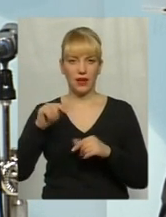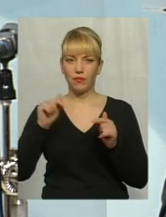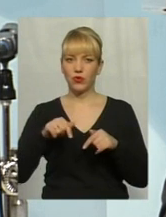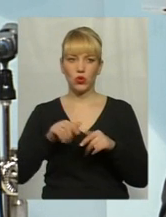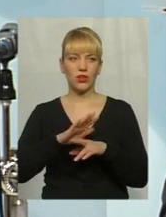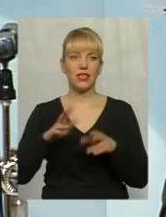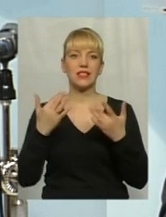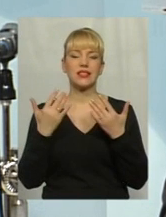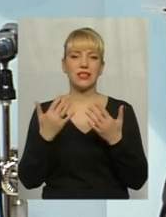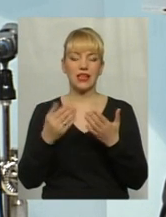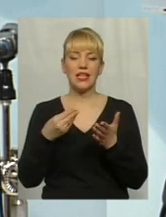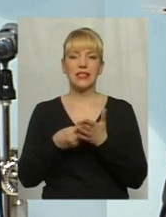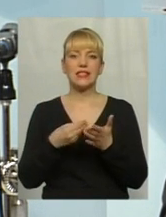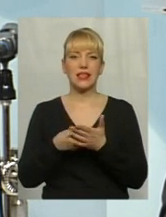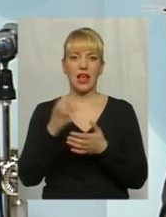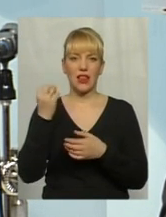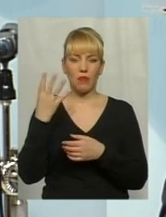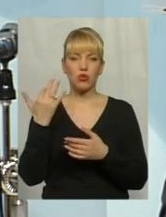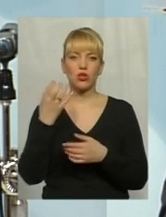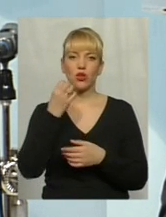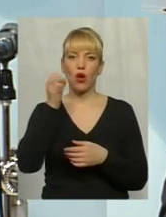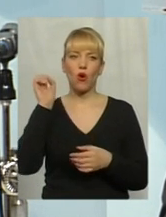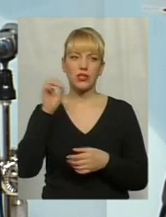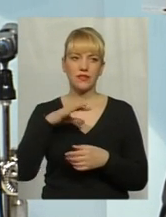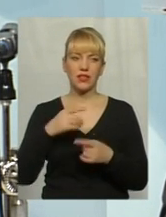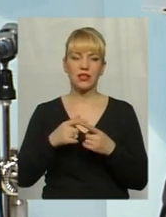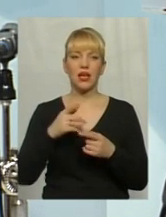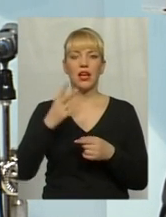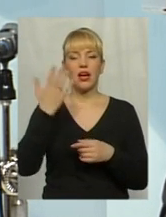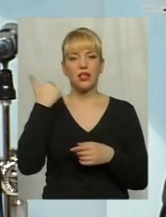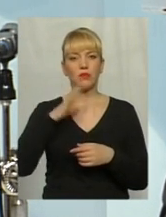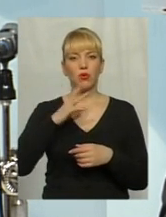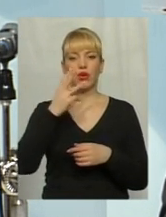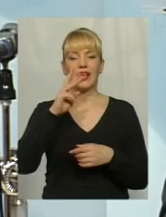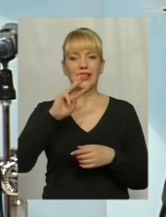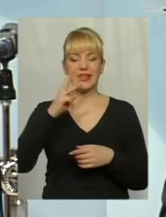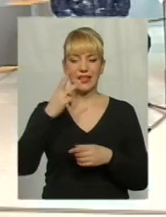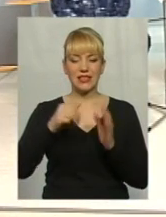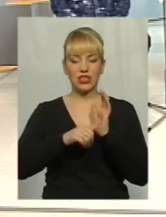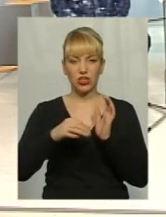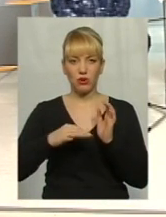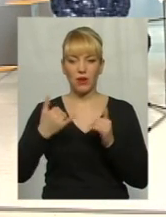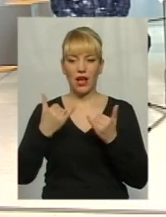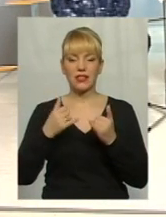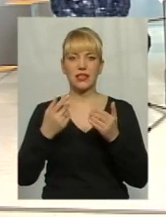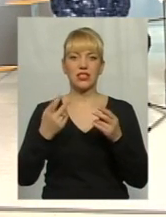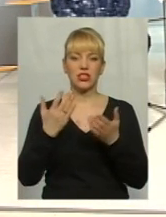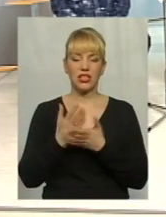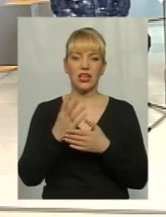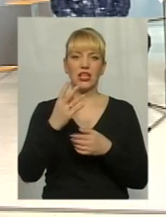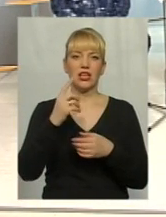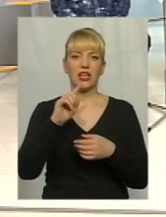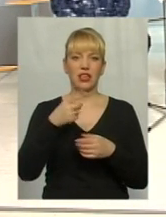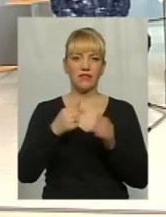стільки ціна лампочки, скільки освітлення. 1 кіловат електроенергії, як я казав, був 36 копійок, а став гривня 68, їх чогось треба платити.